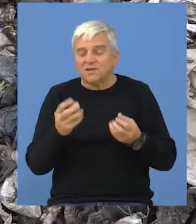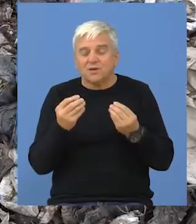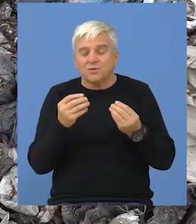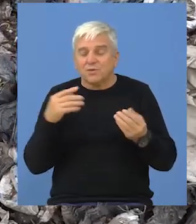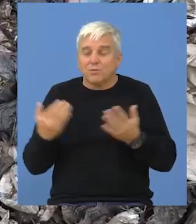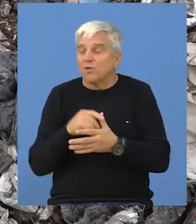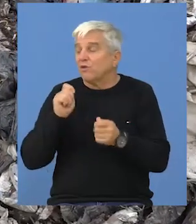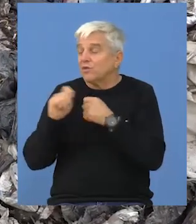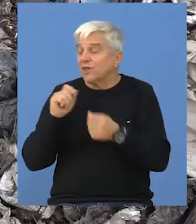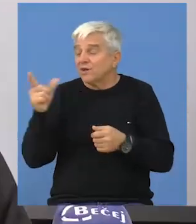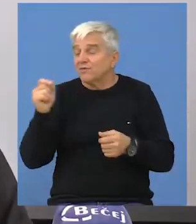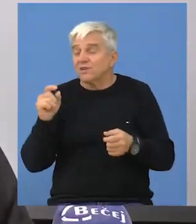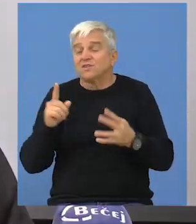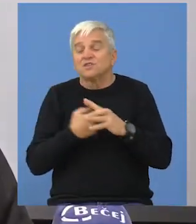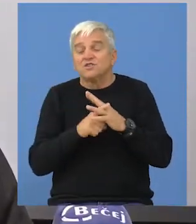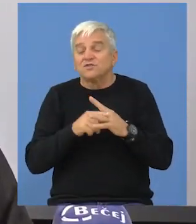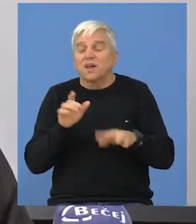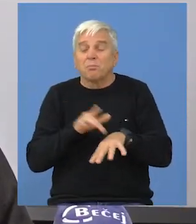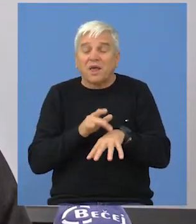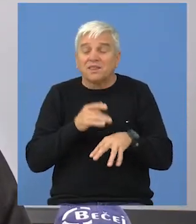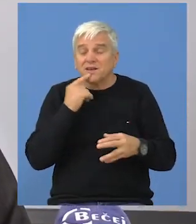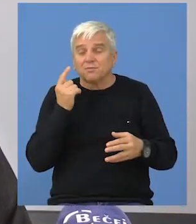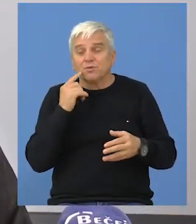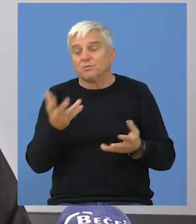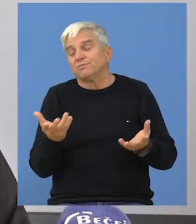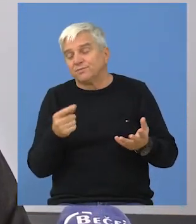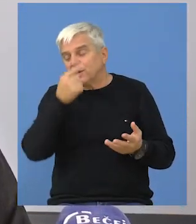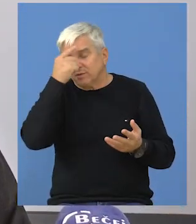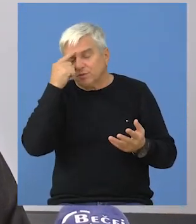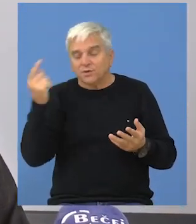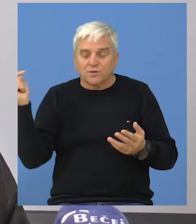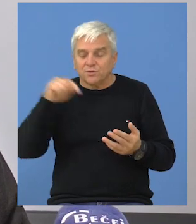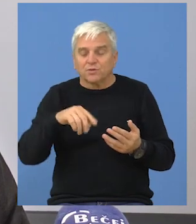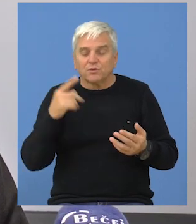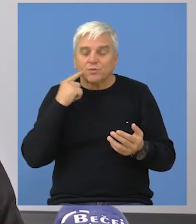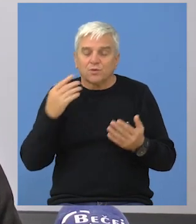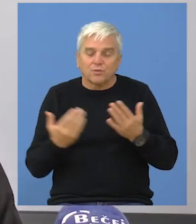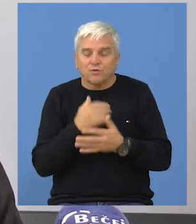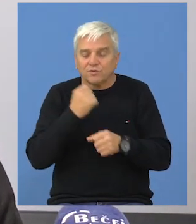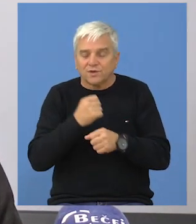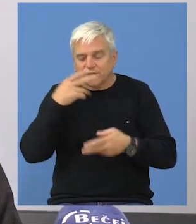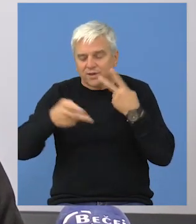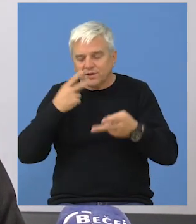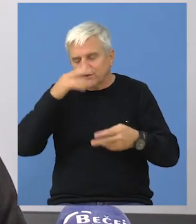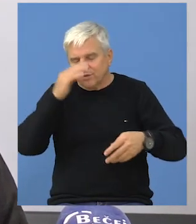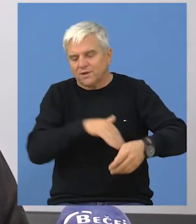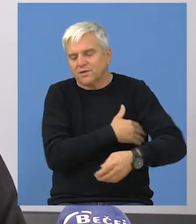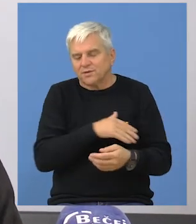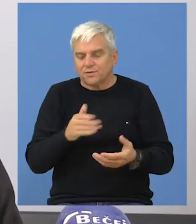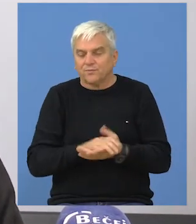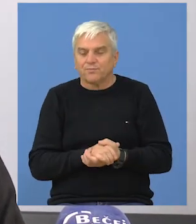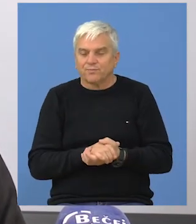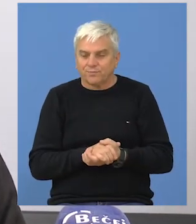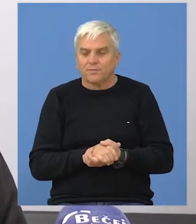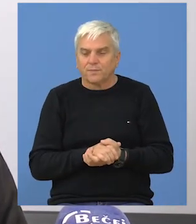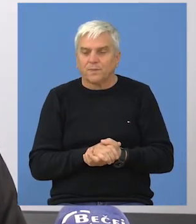ponov s njima razvarao i četvrtak, petak ili možda ponedljak će doći da ponovno izmerimo novo